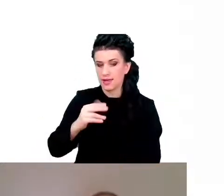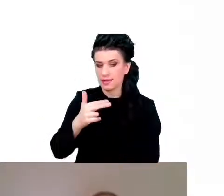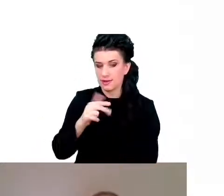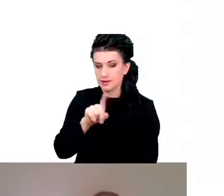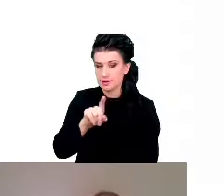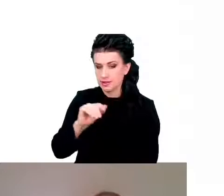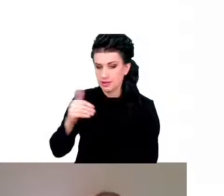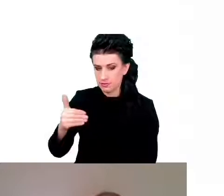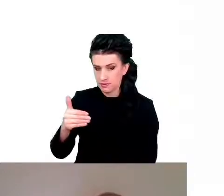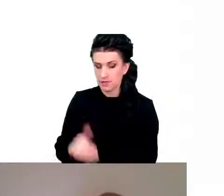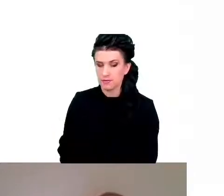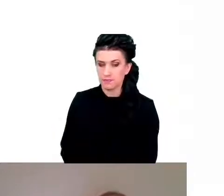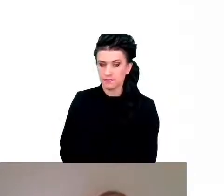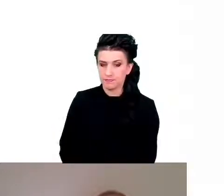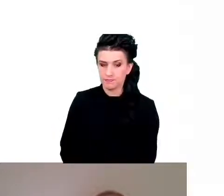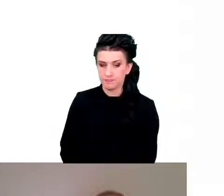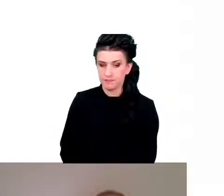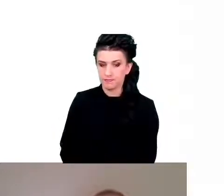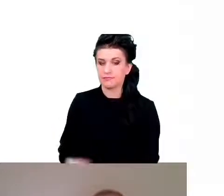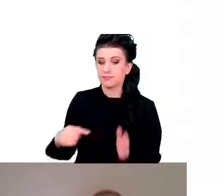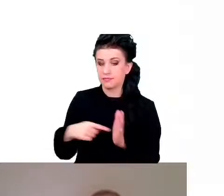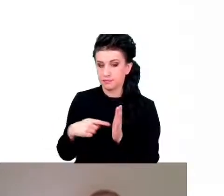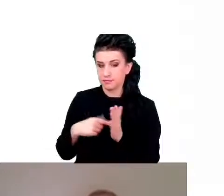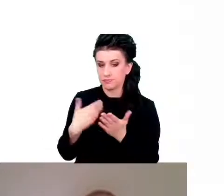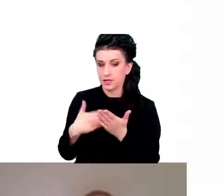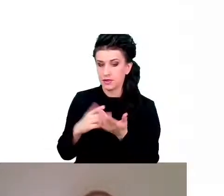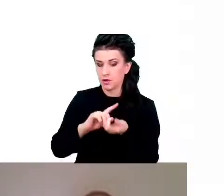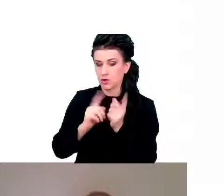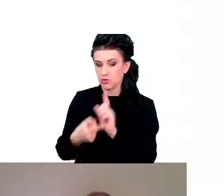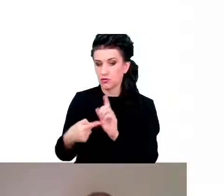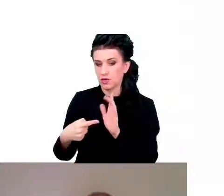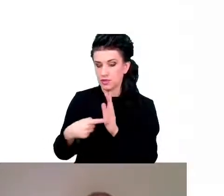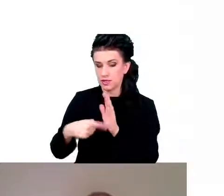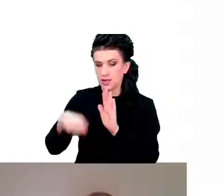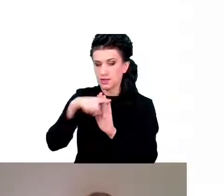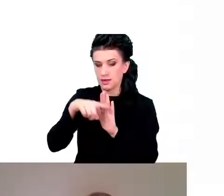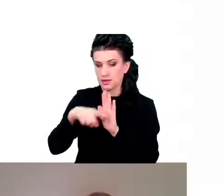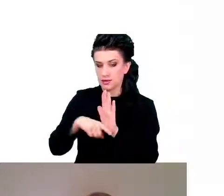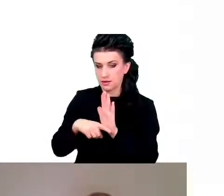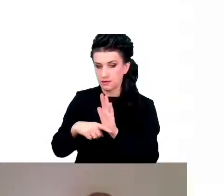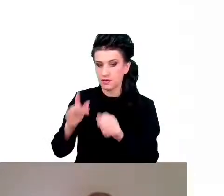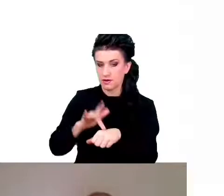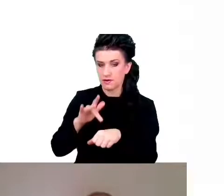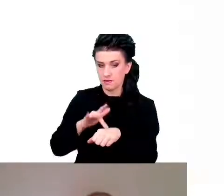Tym samym odwracane są te negatywne skutki działania